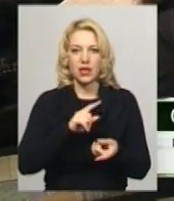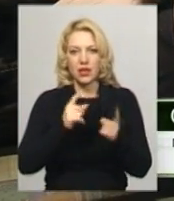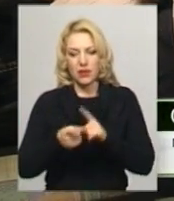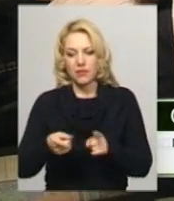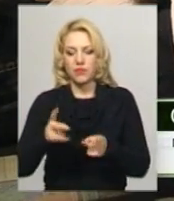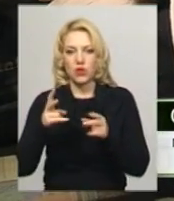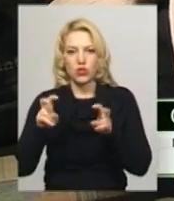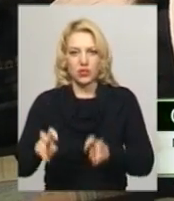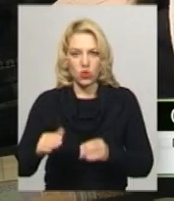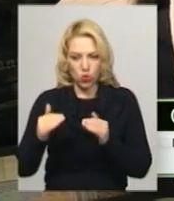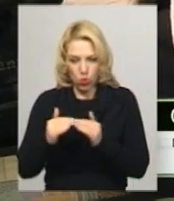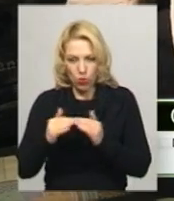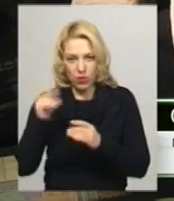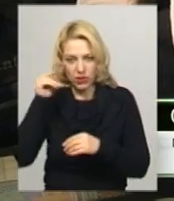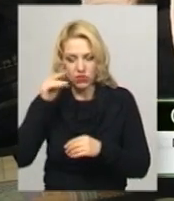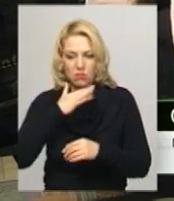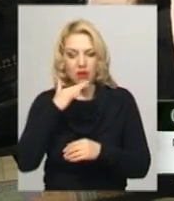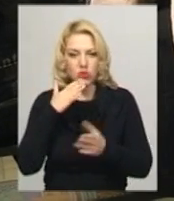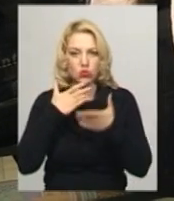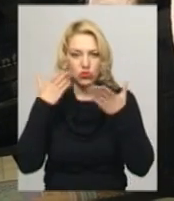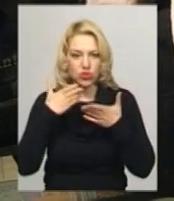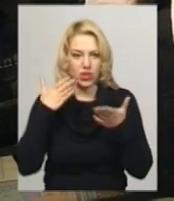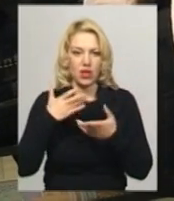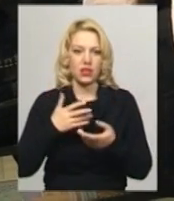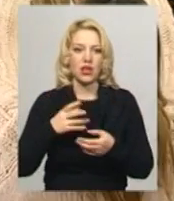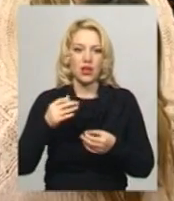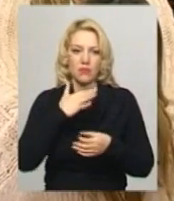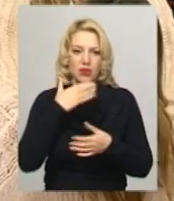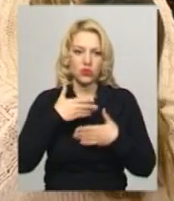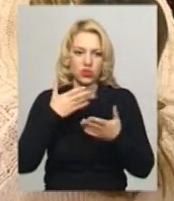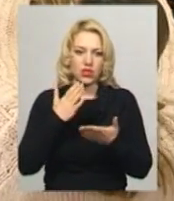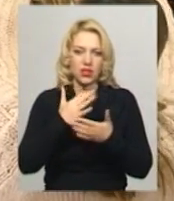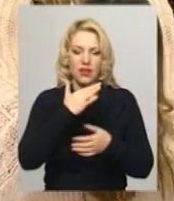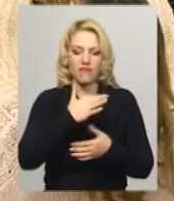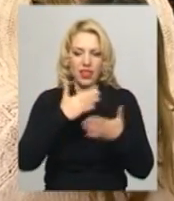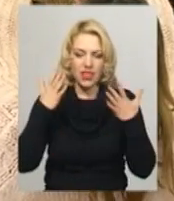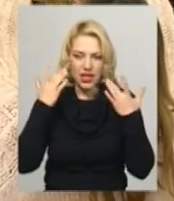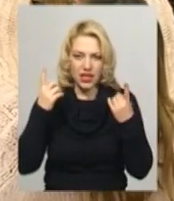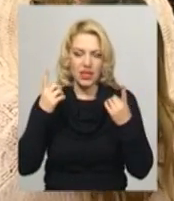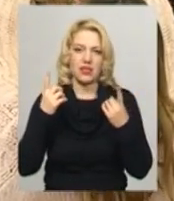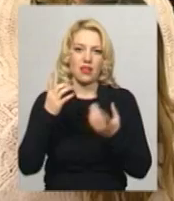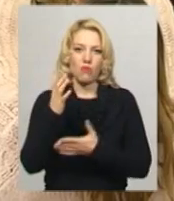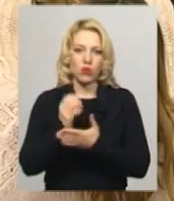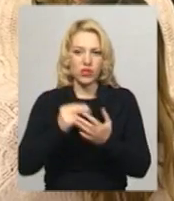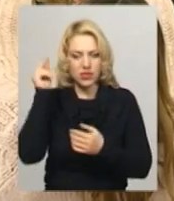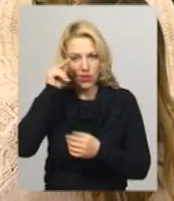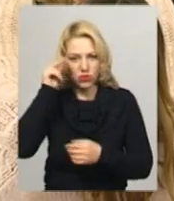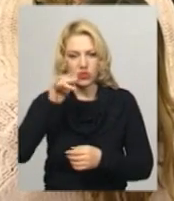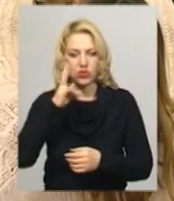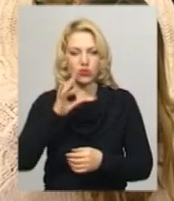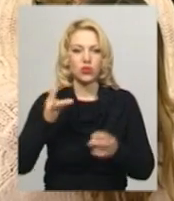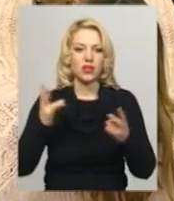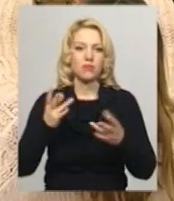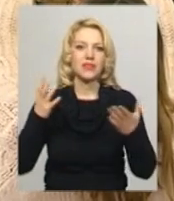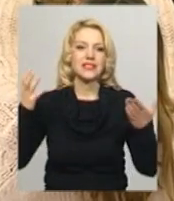повністю на книжки всі і дуже багато читаємо. Є дуже великий потенціал в ньому, навчанні все, але потрібно знайти